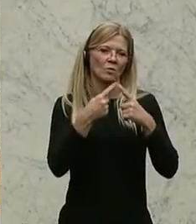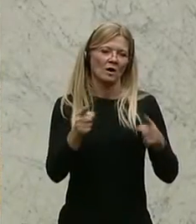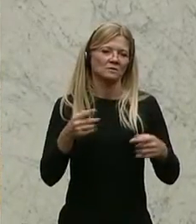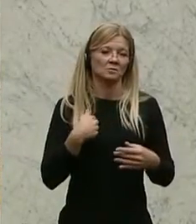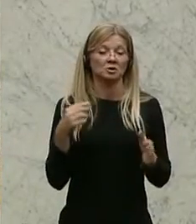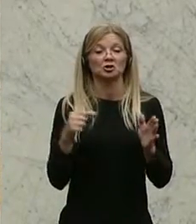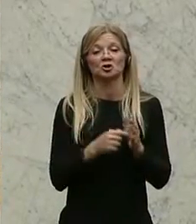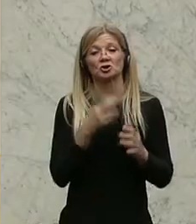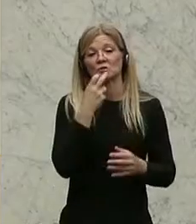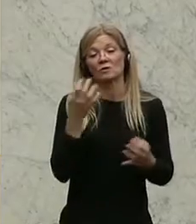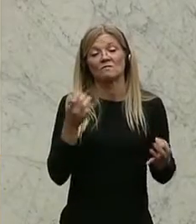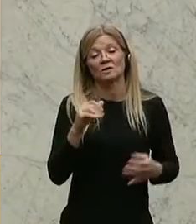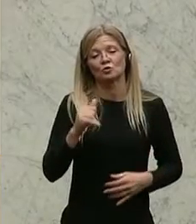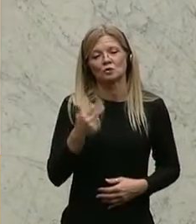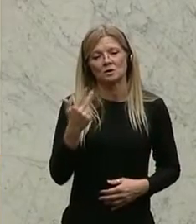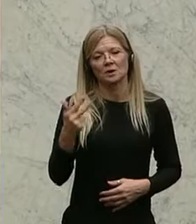Justiz 3.0.